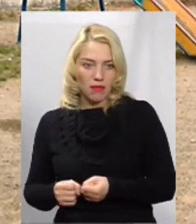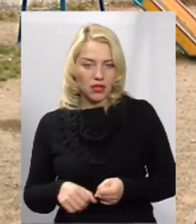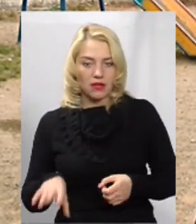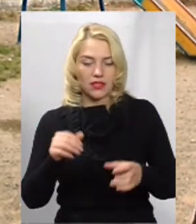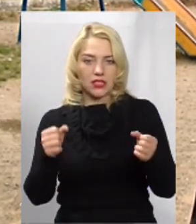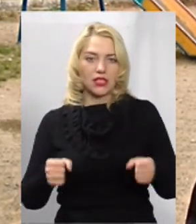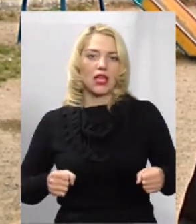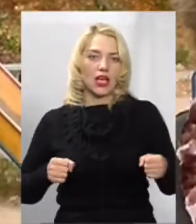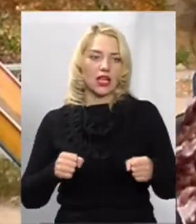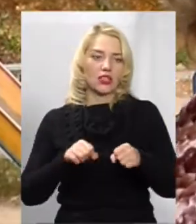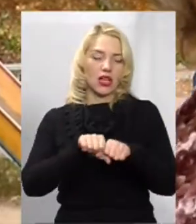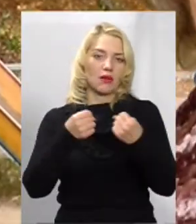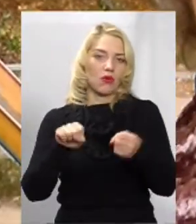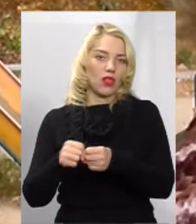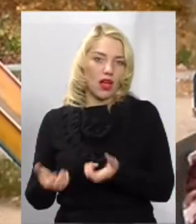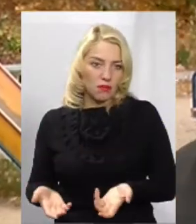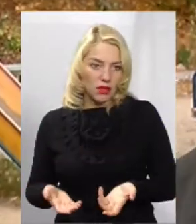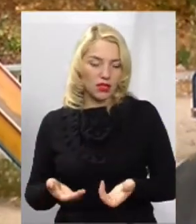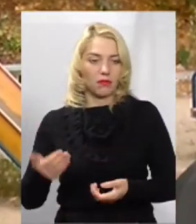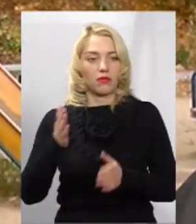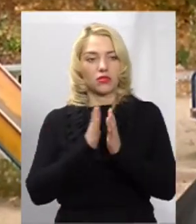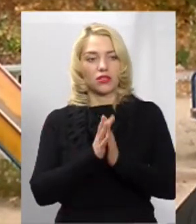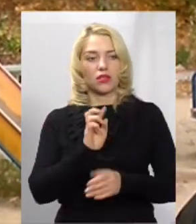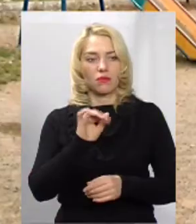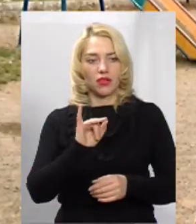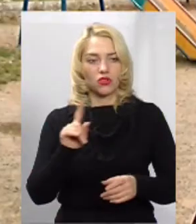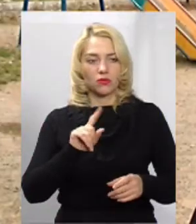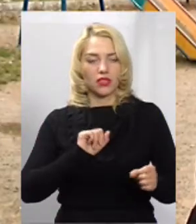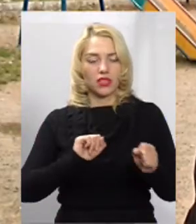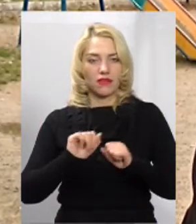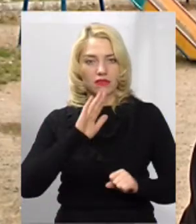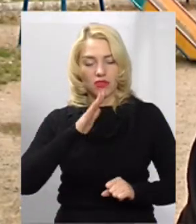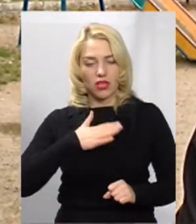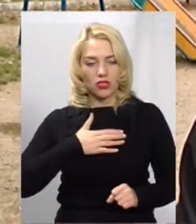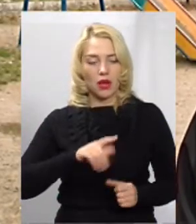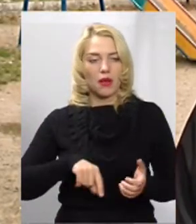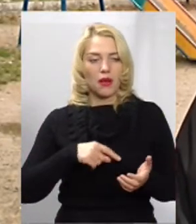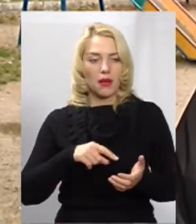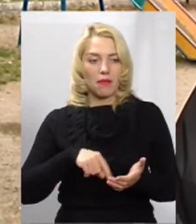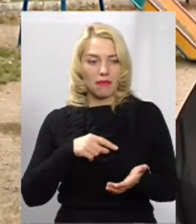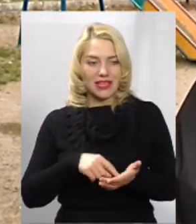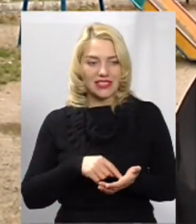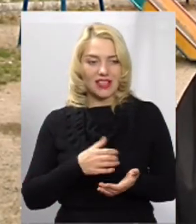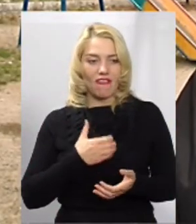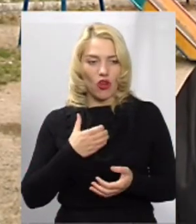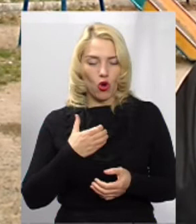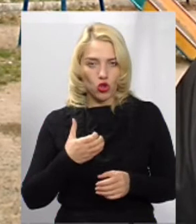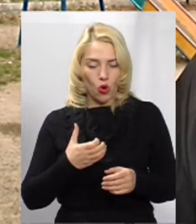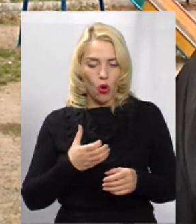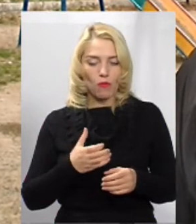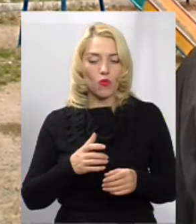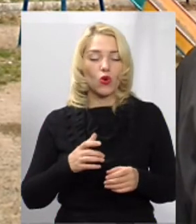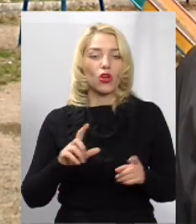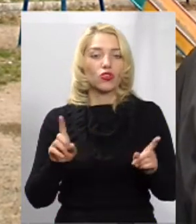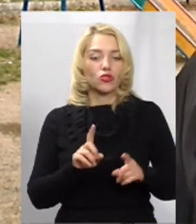качелі порозламуване. Я попросила би, щоб керівництво нашого місцеві конкому вирішило це питання, і